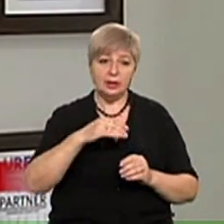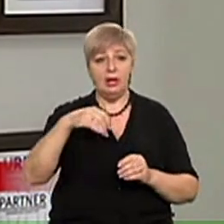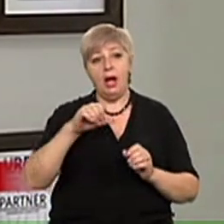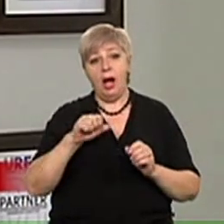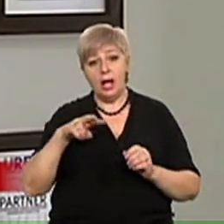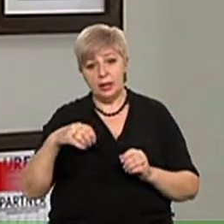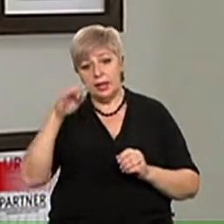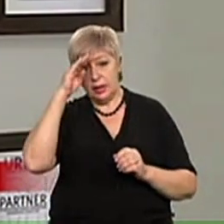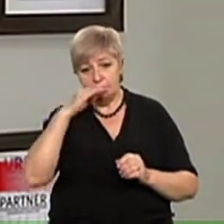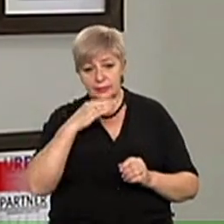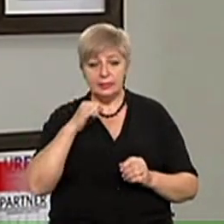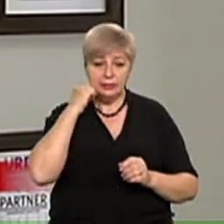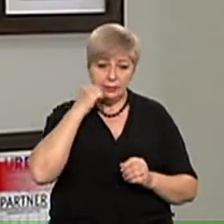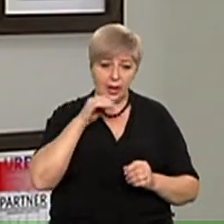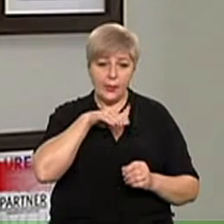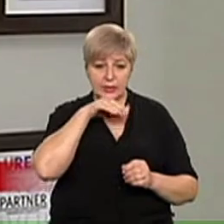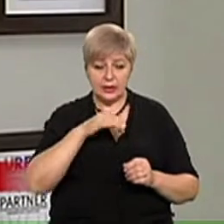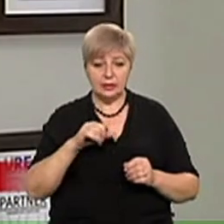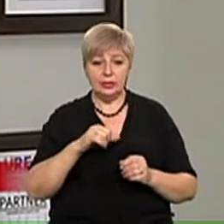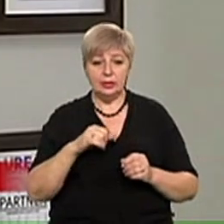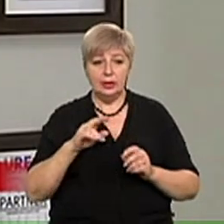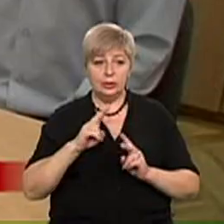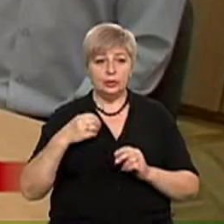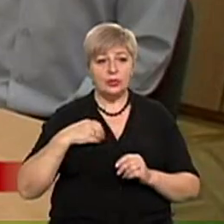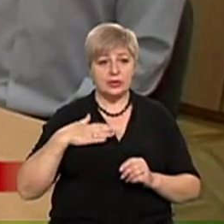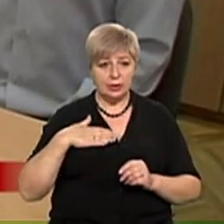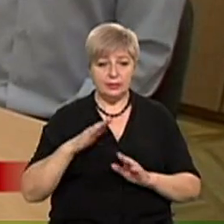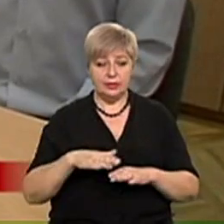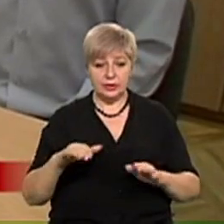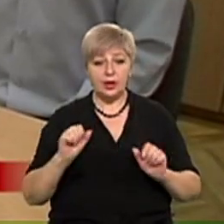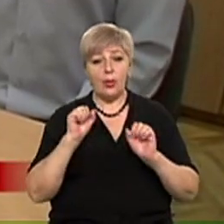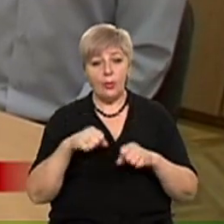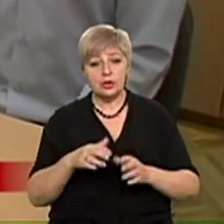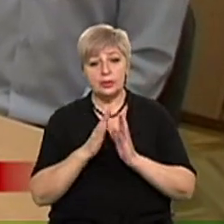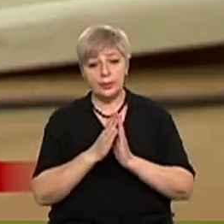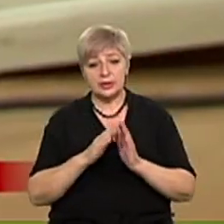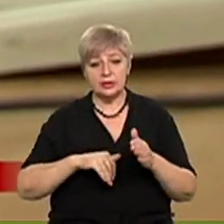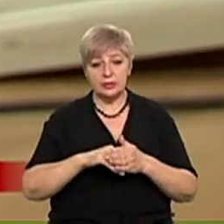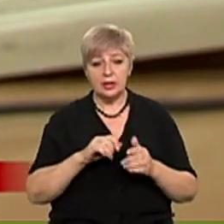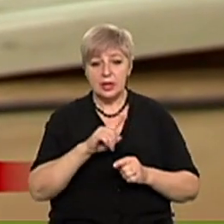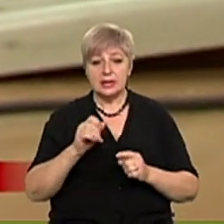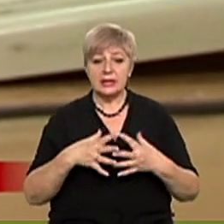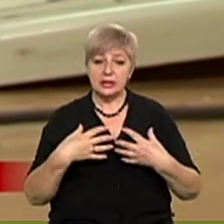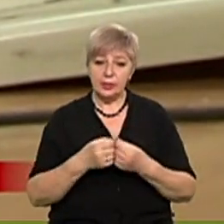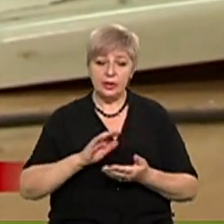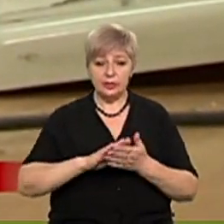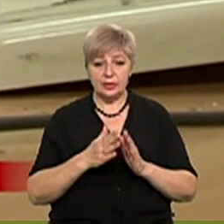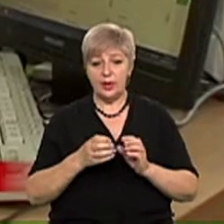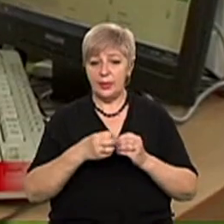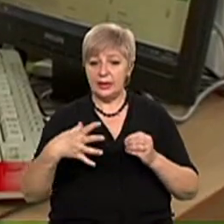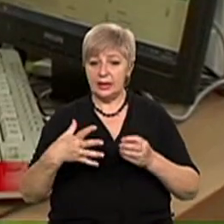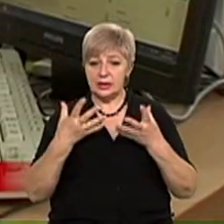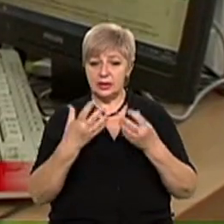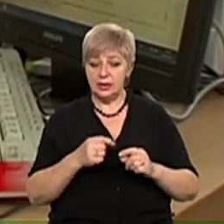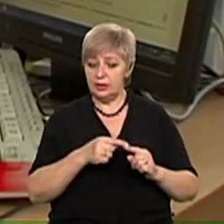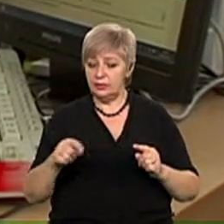батьку, бабі, діду, особам, які встановили і так далі. Можна попросити відпустку за сімейними обставинами 15 днів